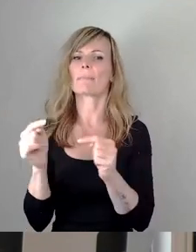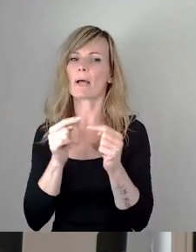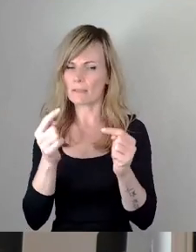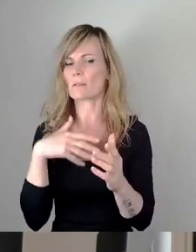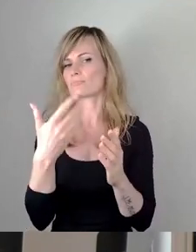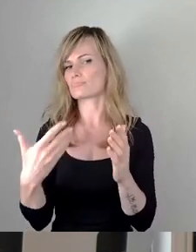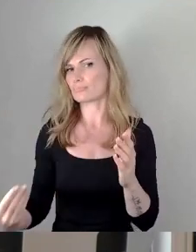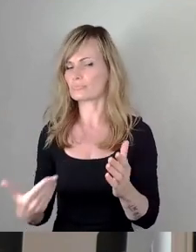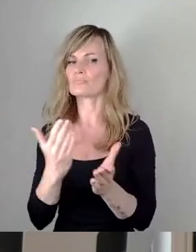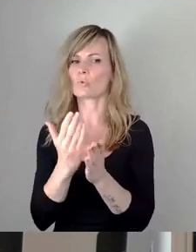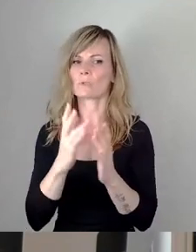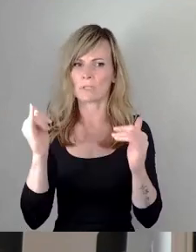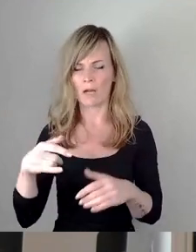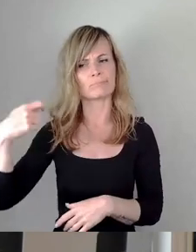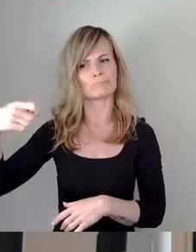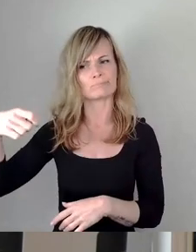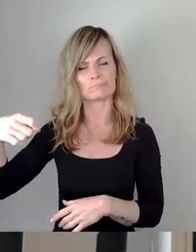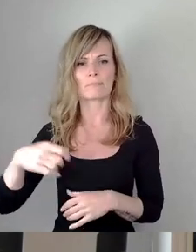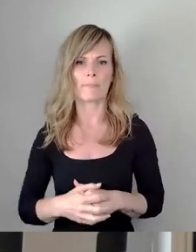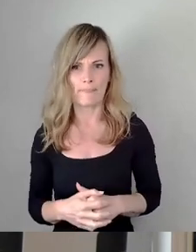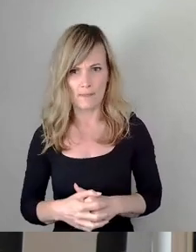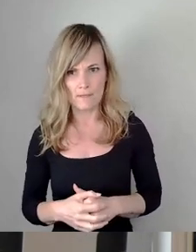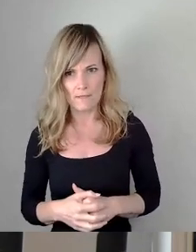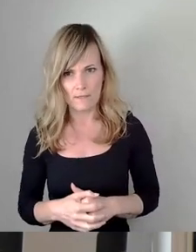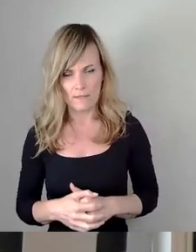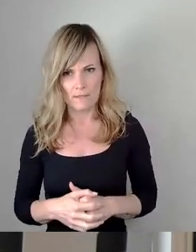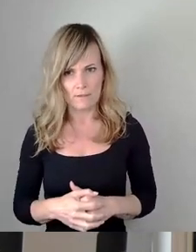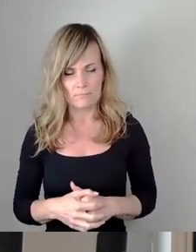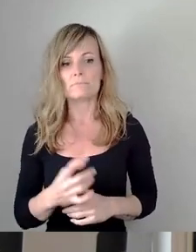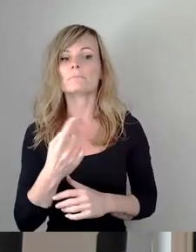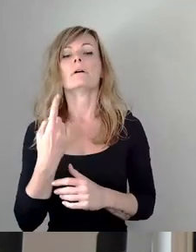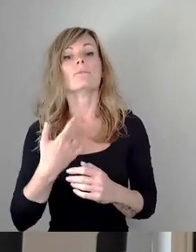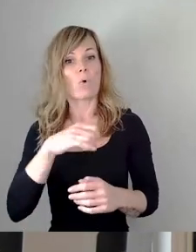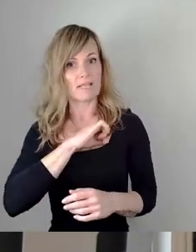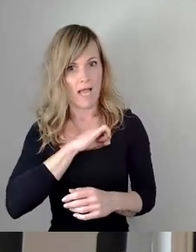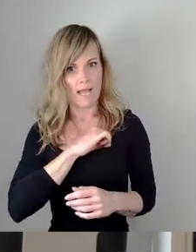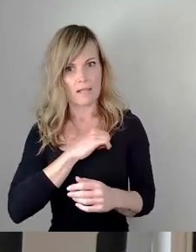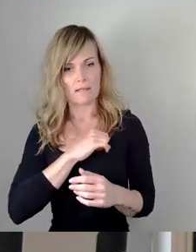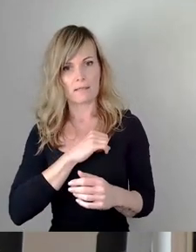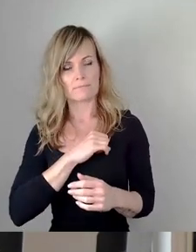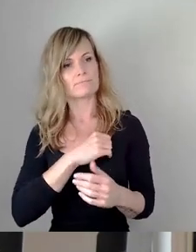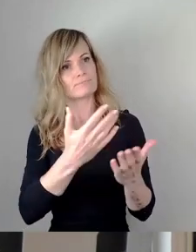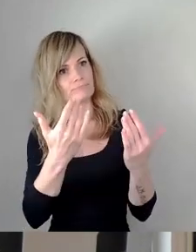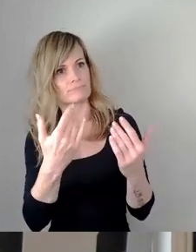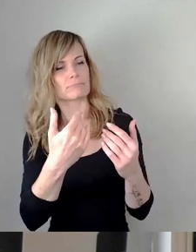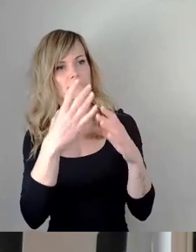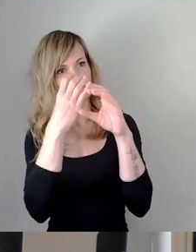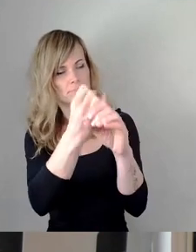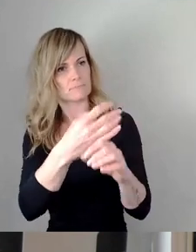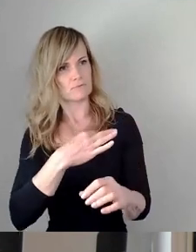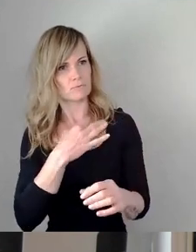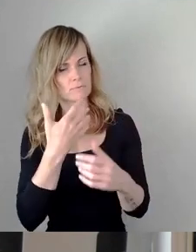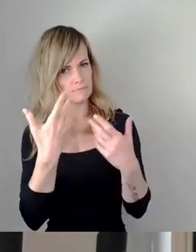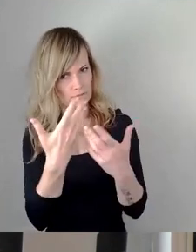fasse mal so zusammen, was uns als Vorteile angepriesen worden ist von einem sehr anspruchsvollen, ja, ich würde mal sagen, für die